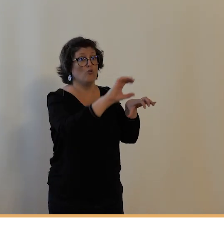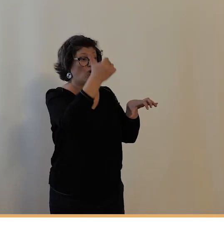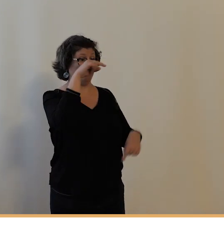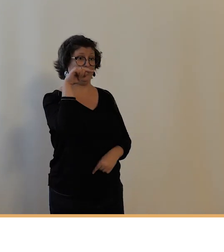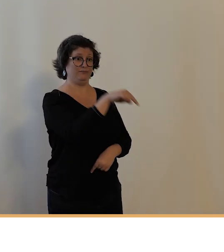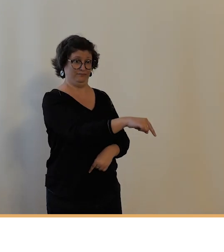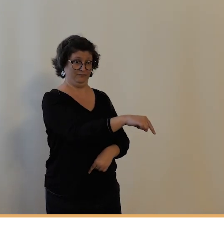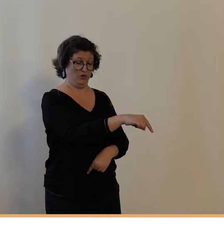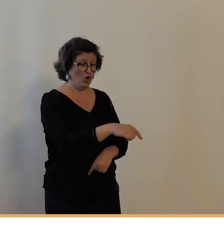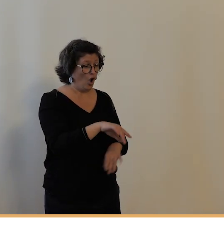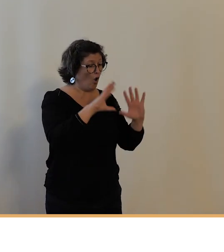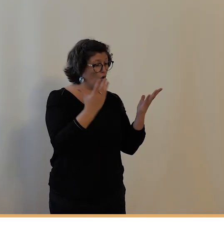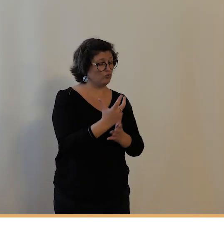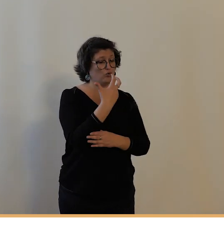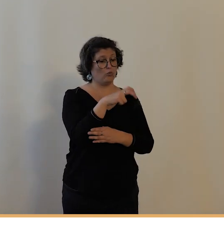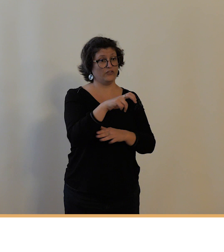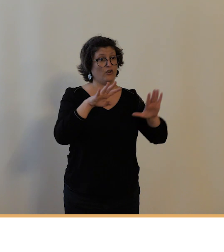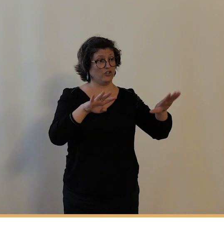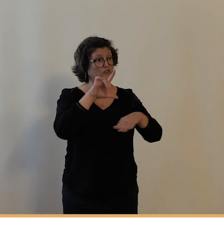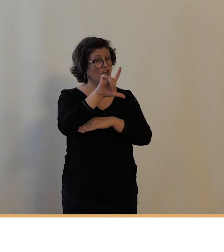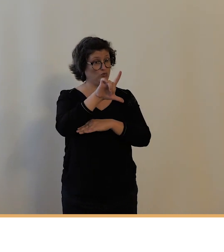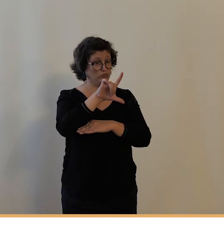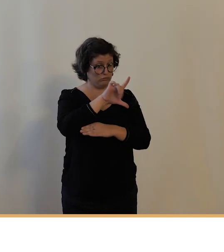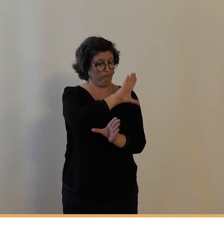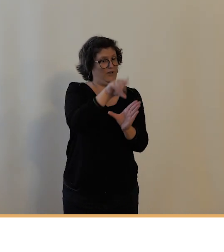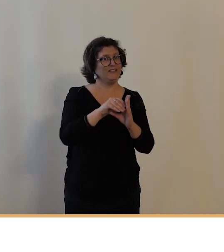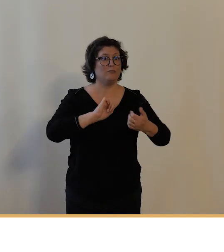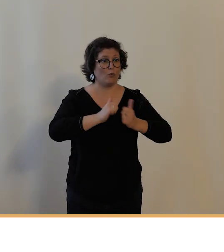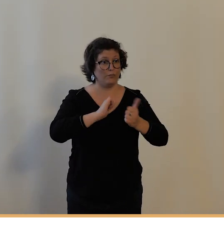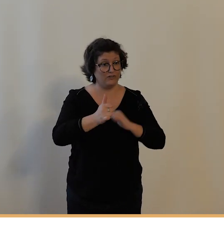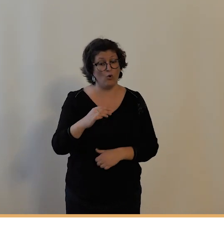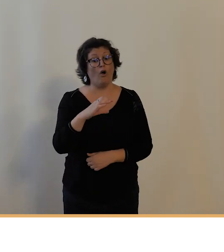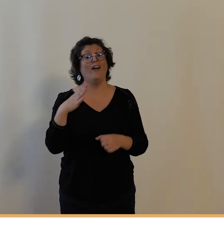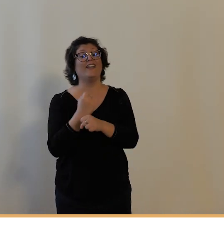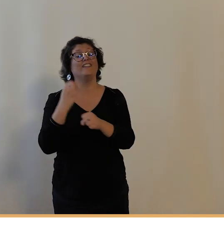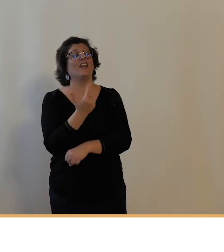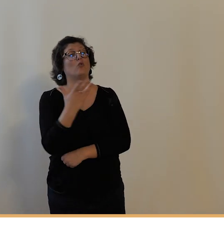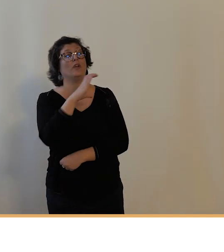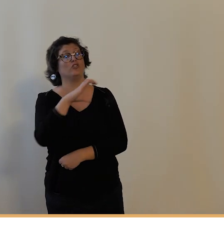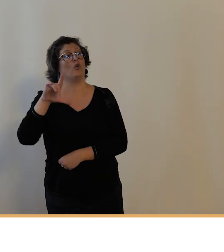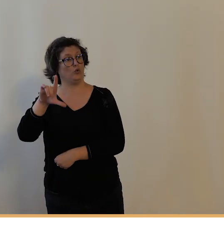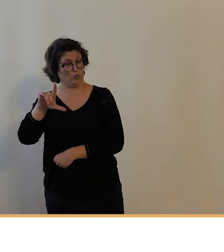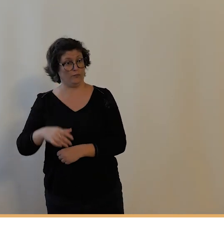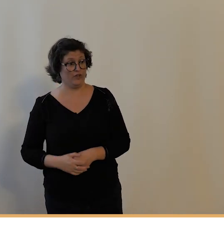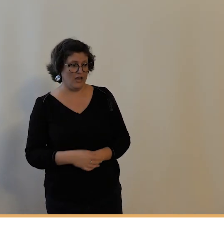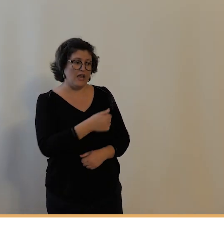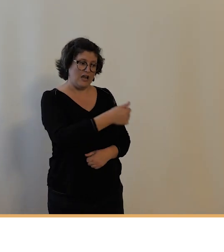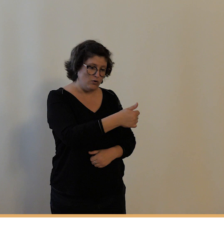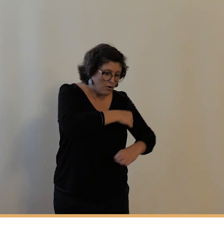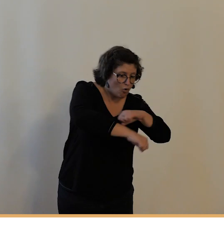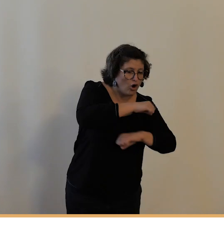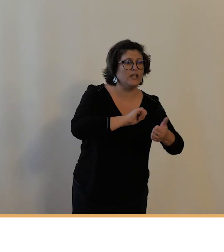392 compétitions ils ont obtenu 102 victoires et le club a organisé 18 épreuves en Indre-et-Loire